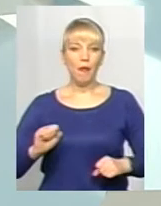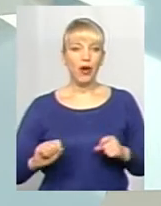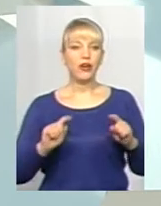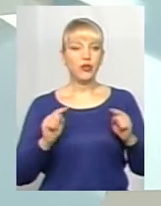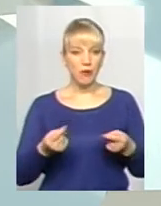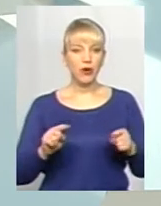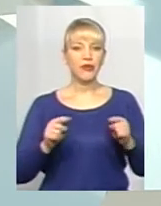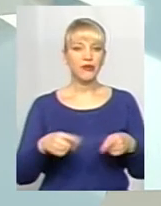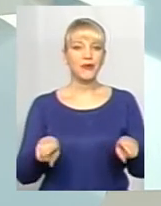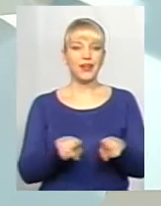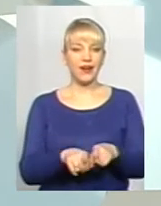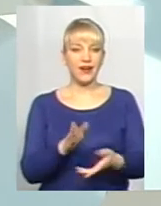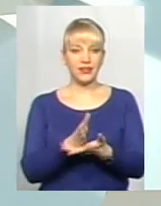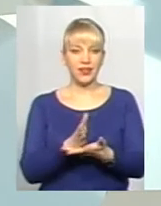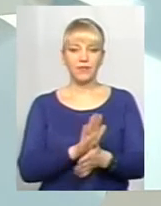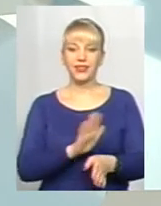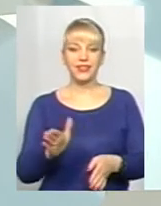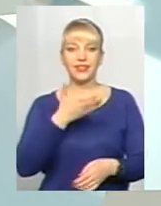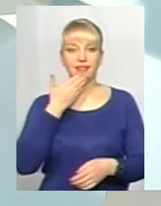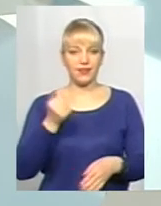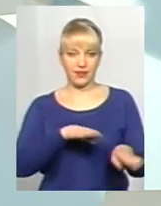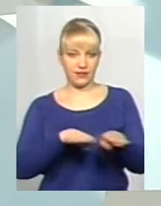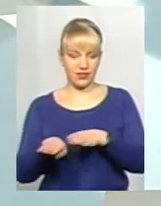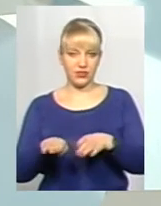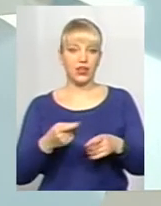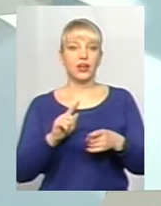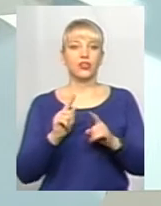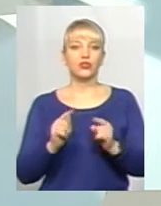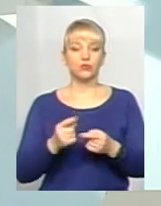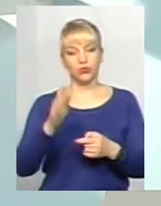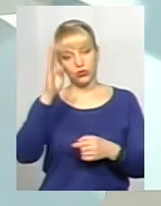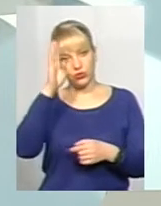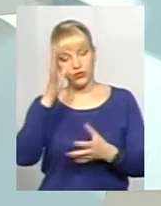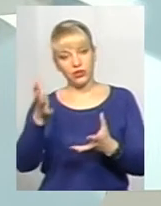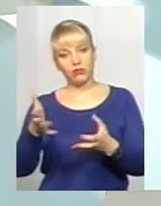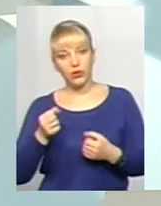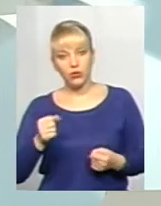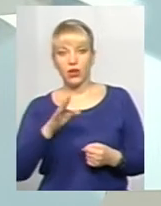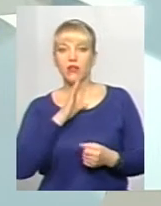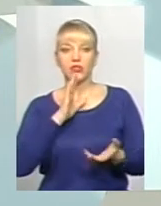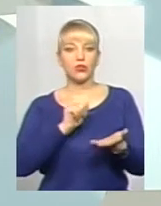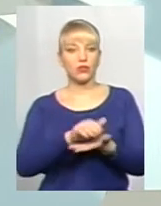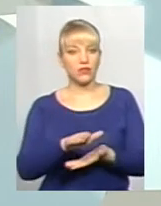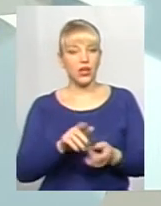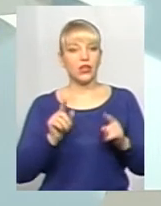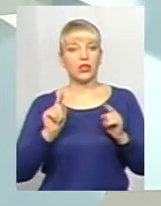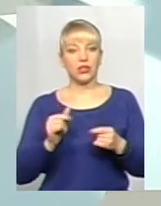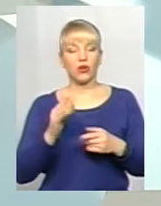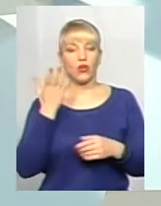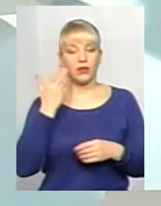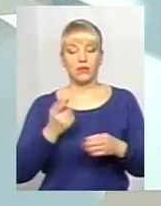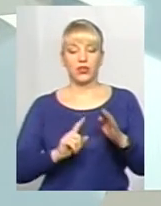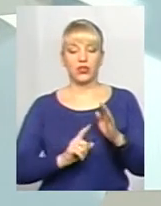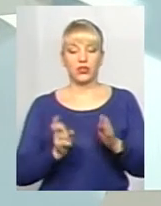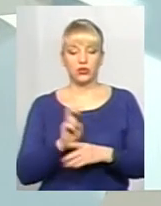що чому така є нерівність, що чоловіків беруть, а жінок не беруть. І от коли прийшов той час